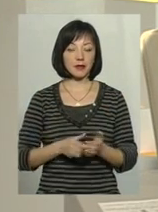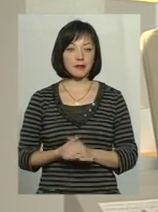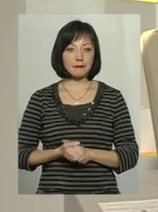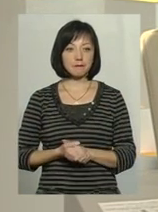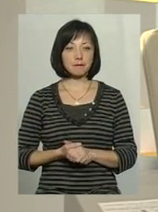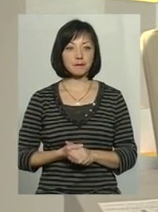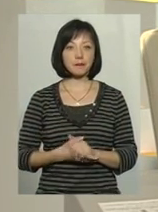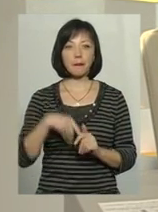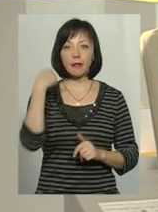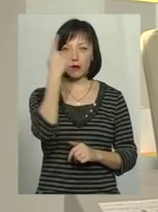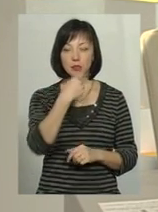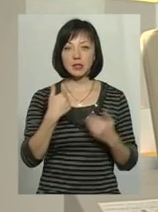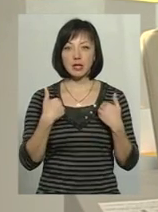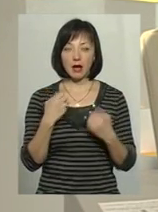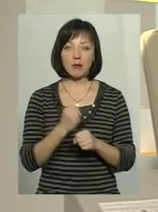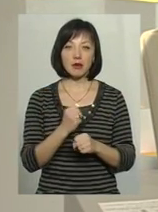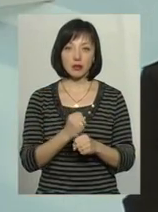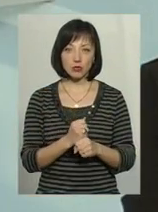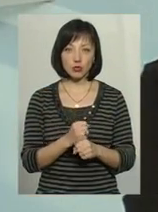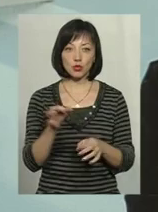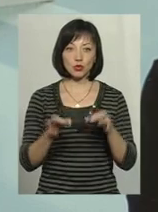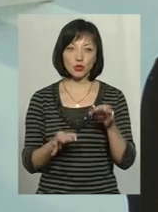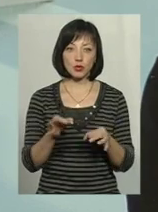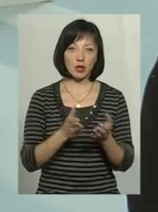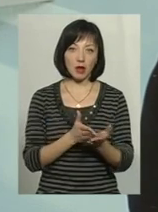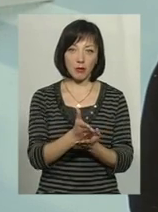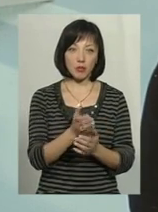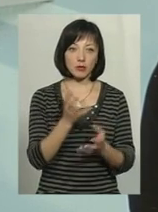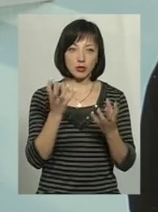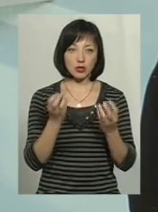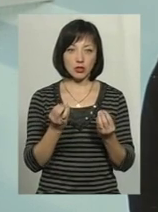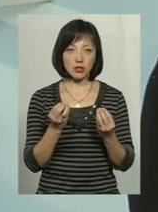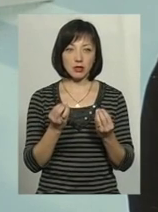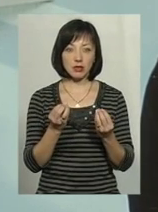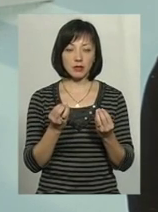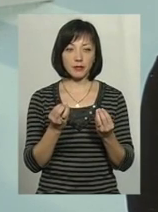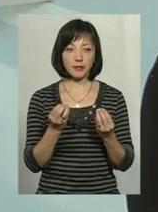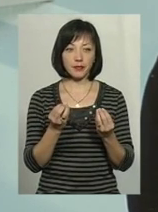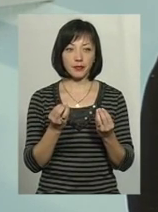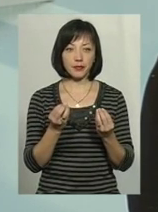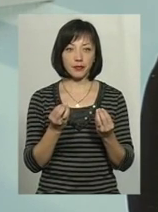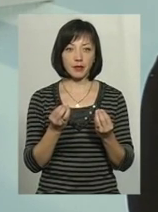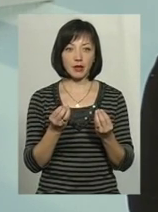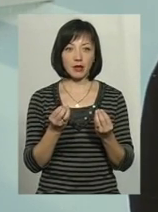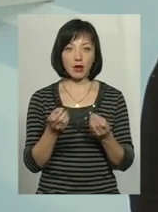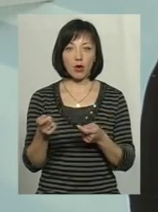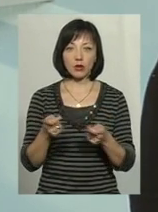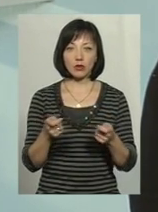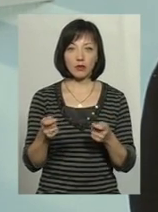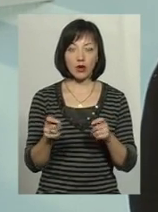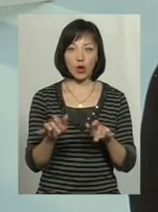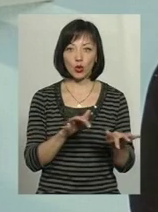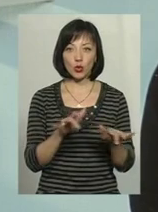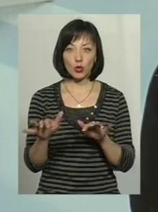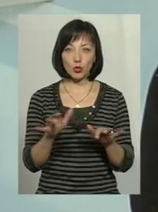особисто я працюю з суддями, тому що там напрямок роботи ще є координування руху «Чесно фільтруй